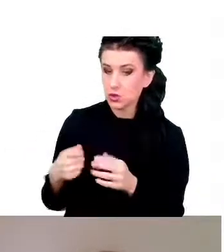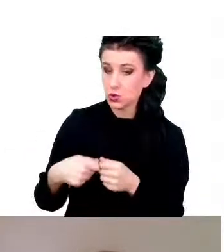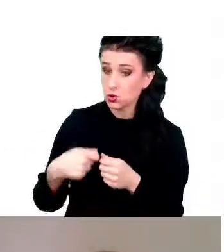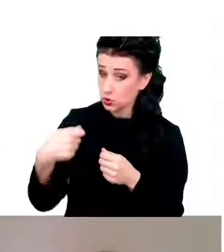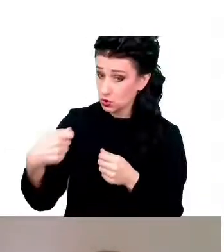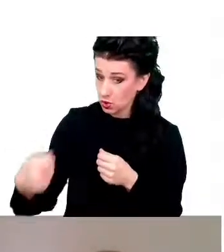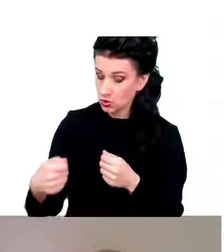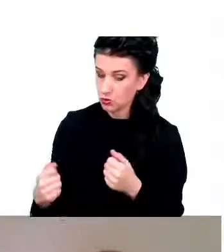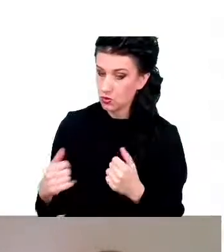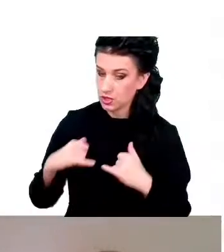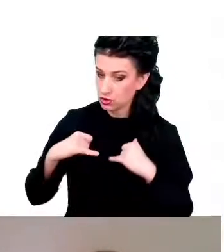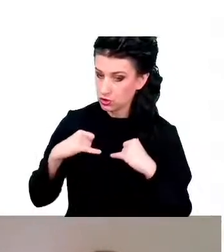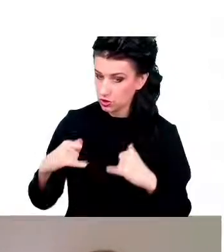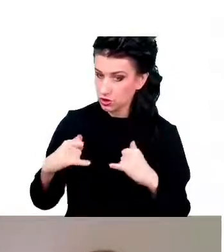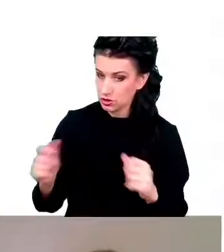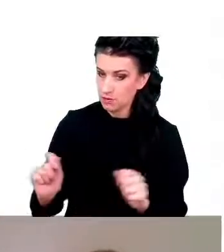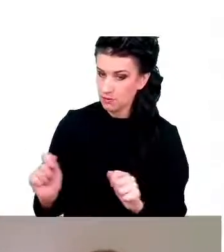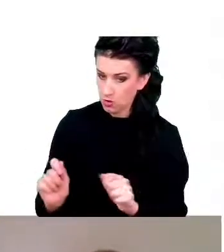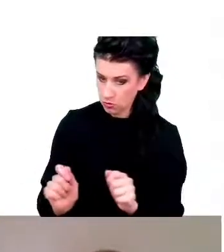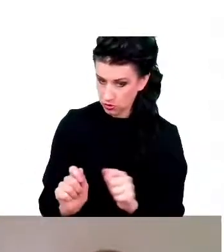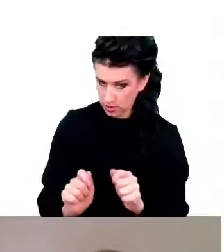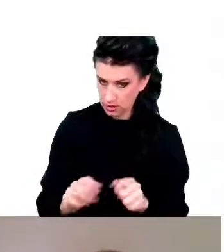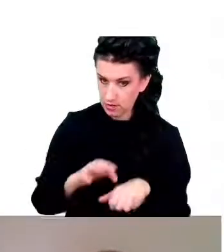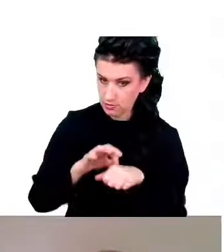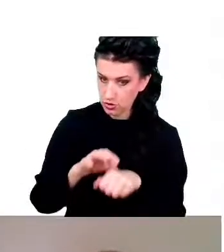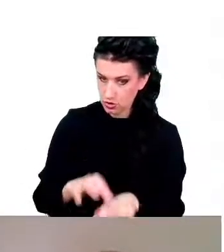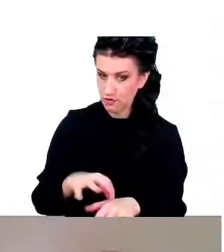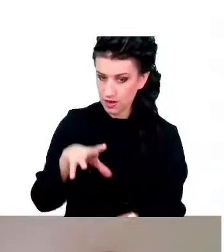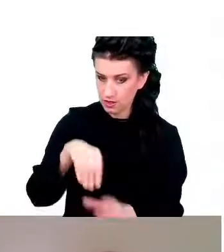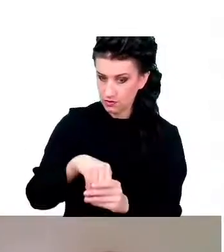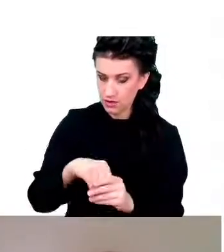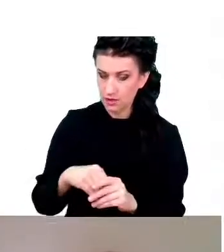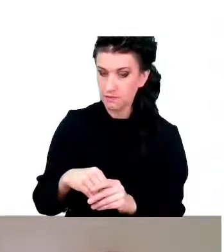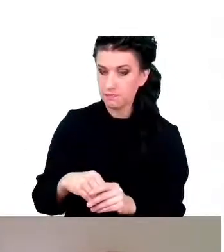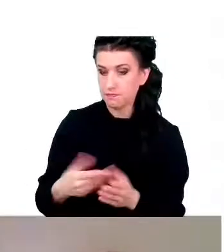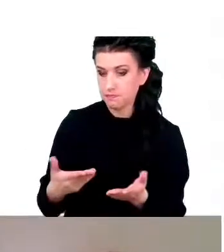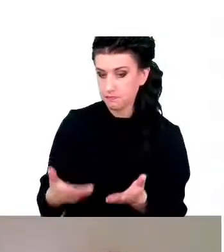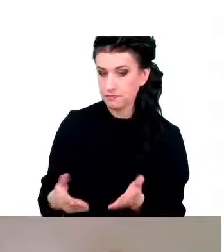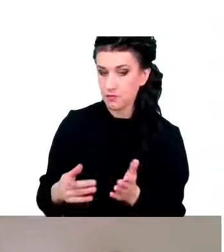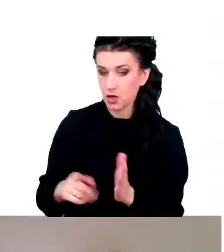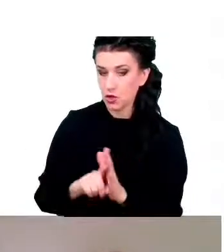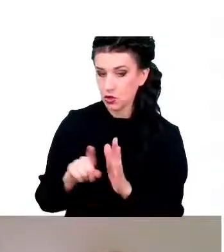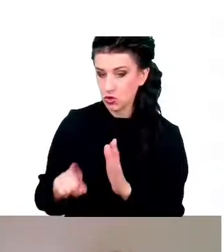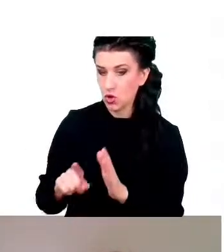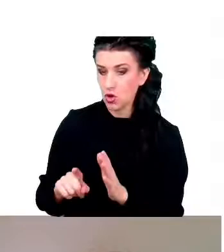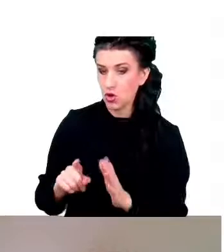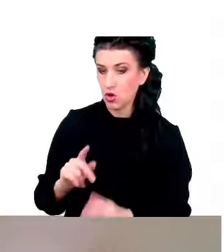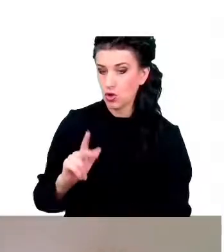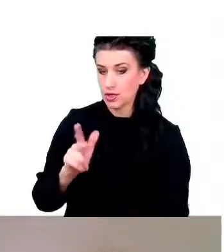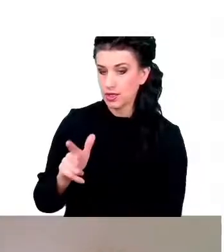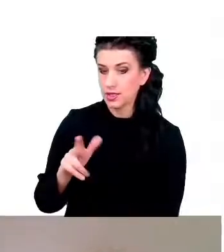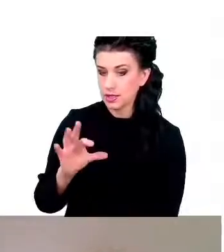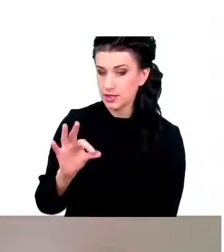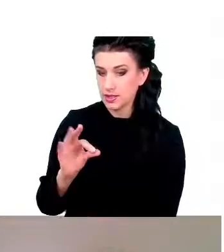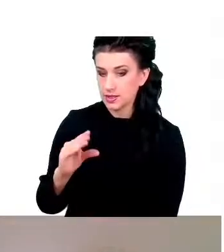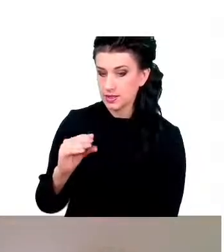pobudzenie prowadzi do czegoś, co nazywamy ksejtotoksycznością, czyli taką